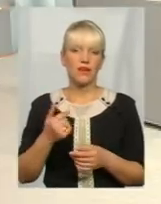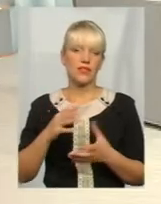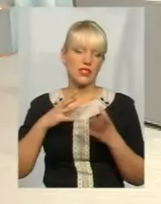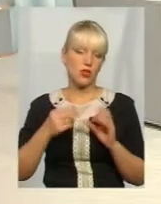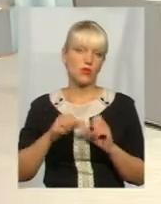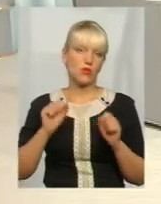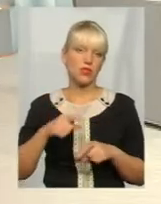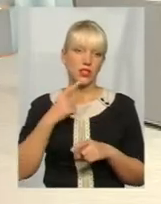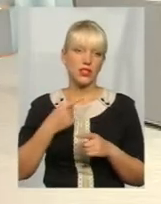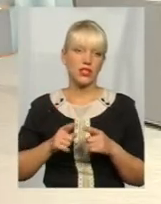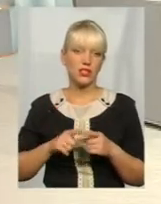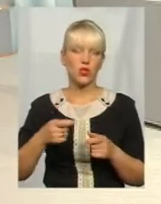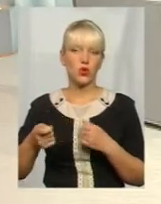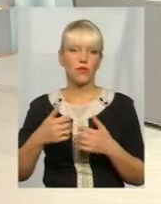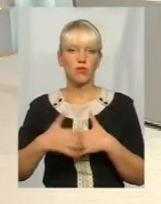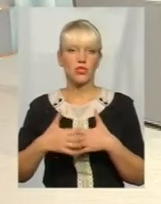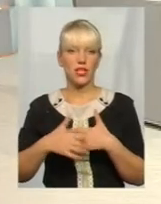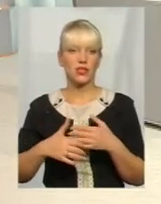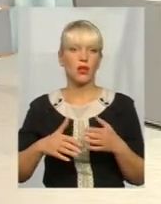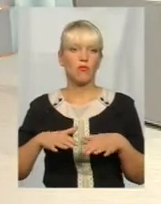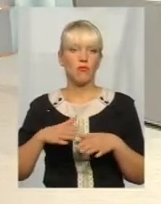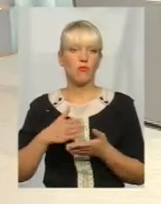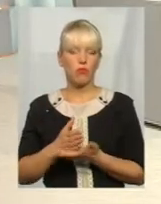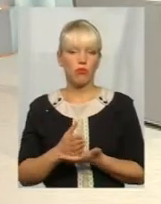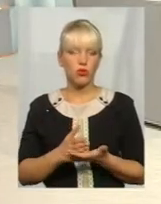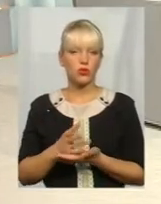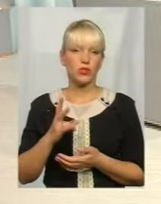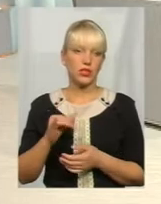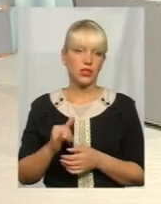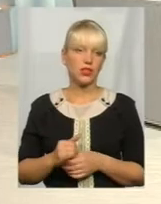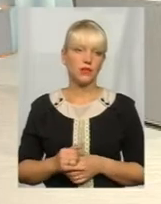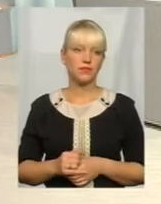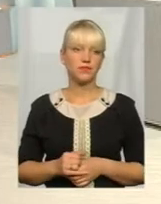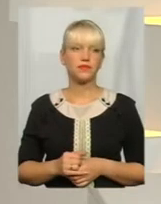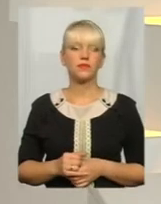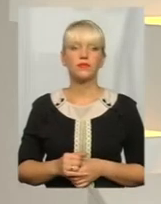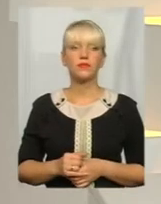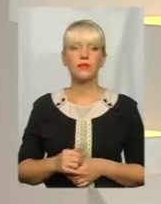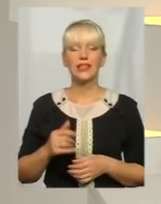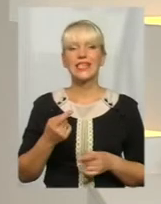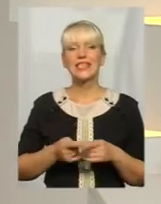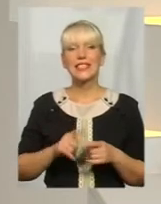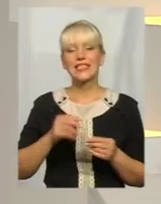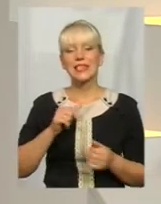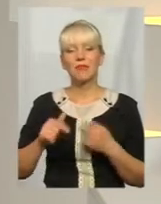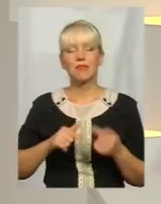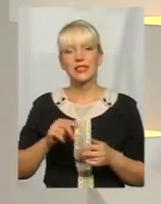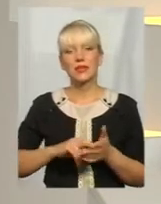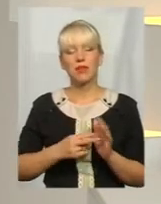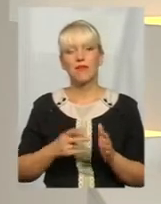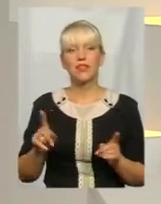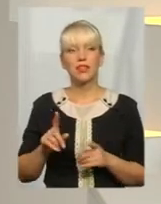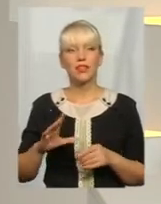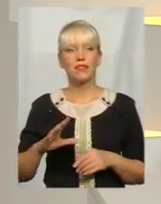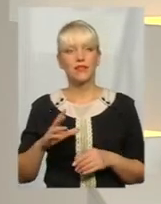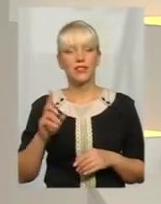це торгівельне посередницькі послуги, на жаль, можливо, і торгівеля. А з тих бізнес-планів, які були, які, все ж таки, були в